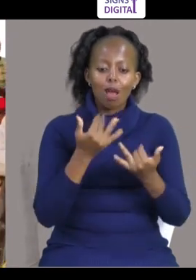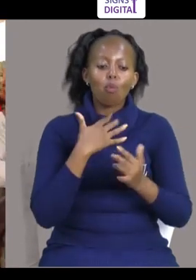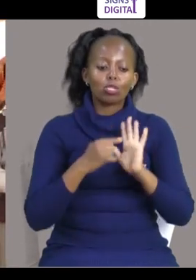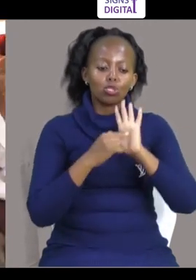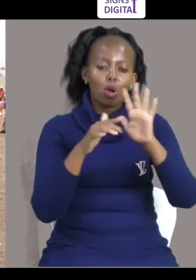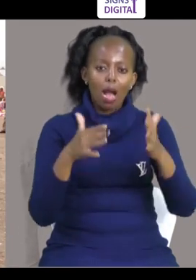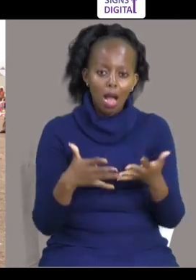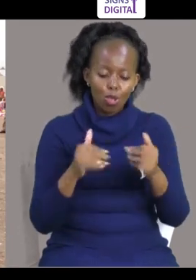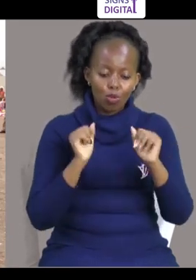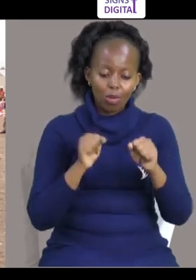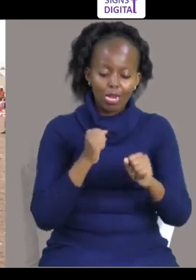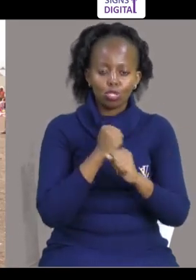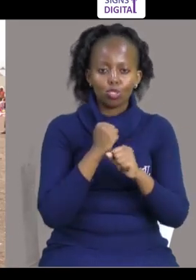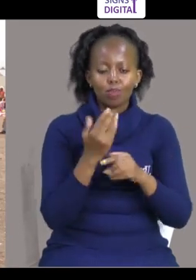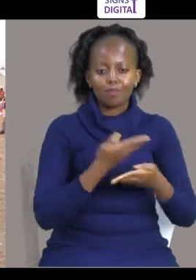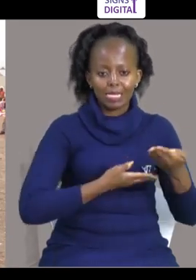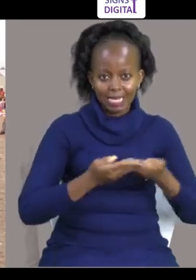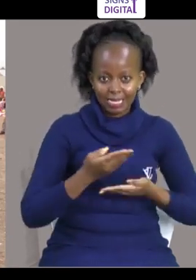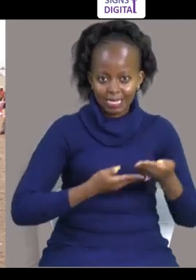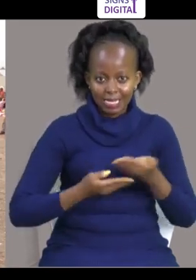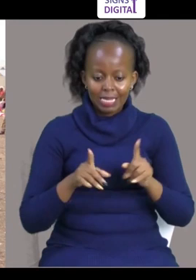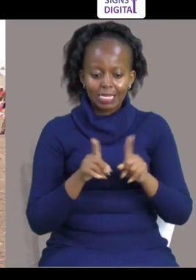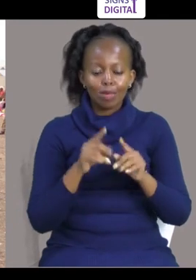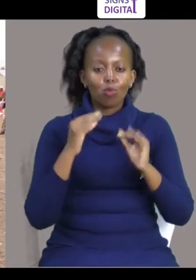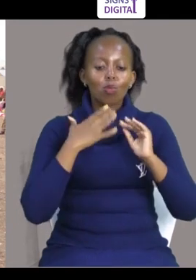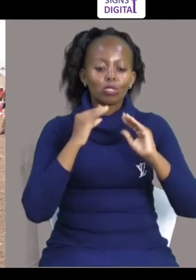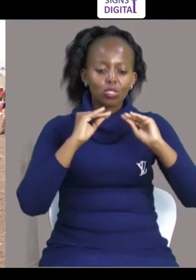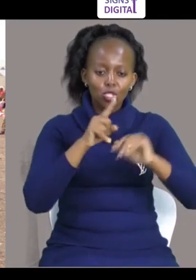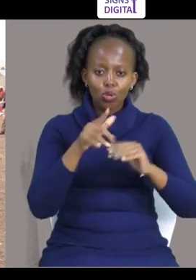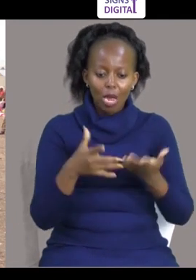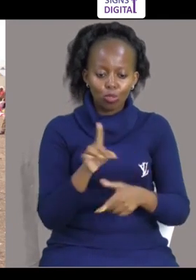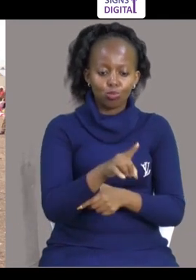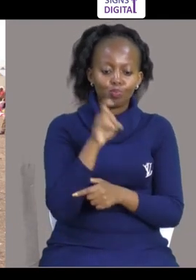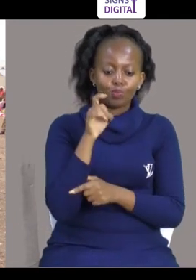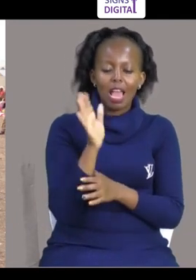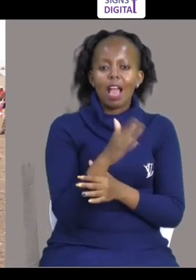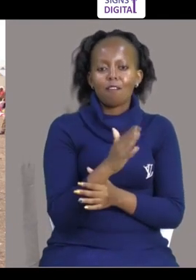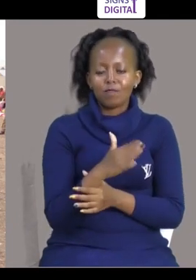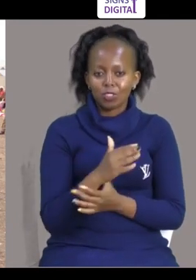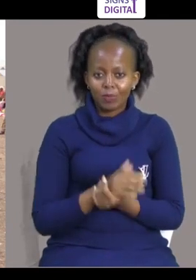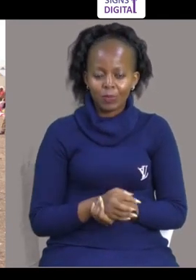Tunataka Kuhonesha Jinsi Kukanya Nili Kukua Samaki Kuhusu